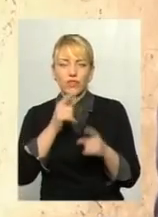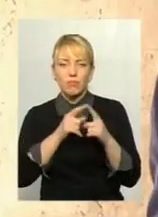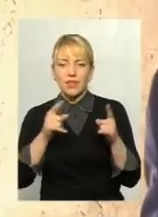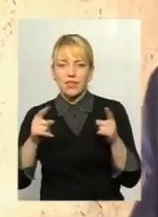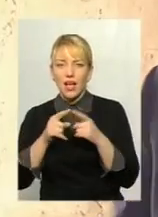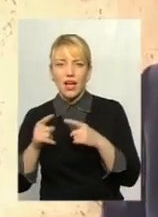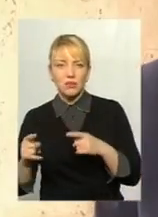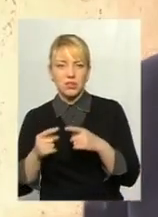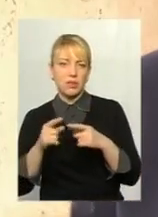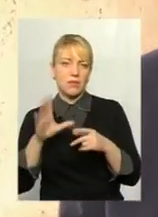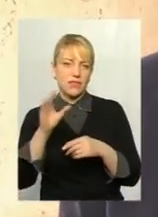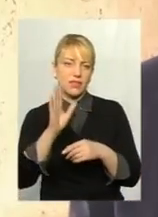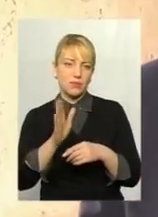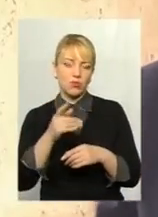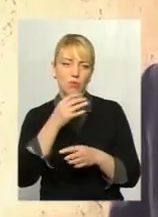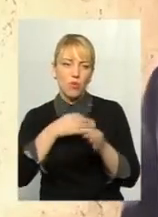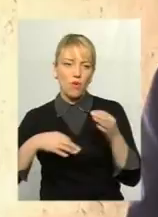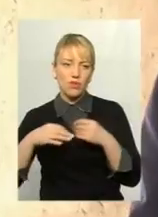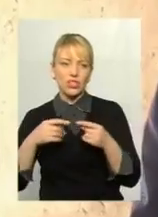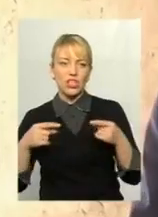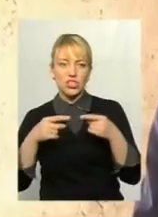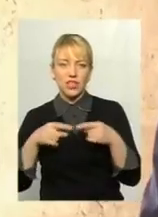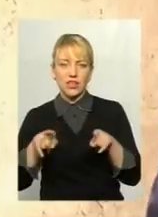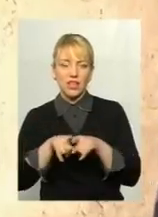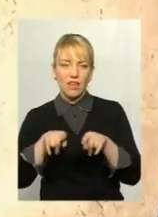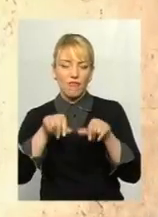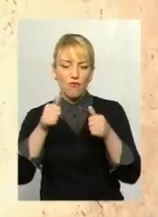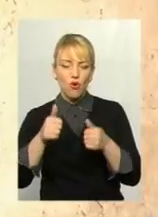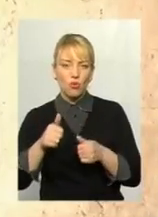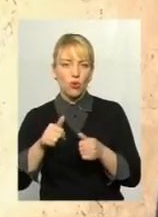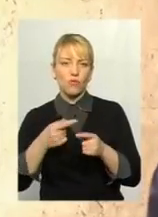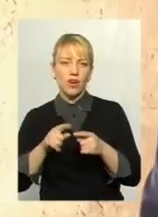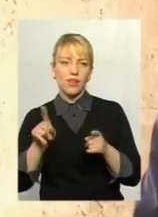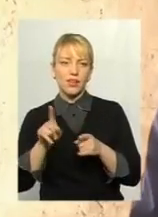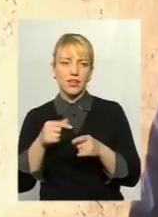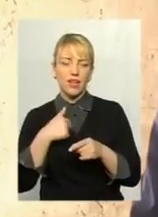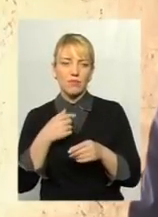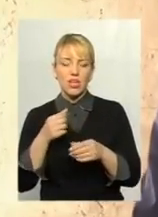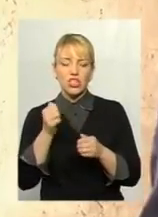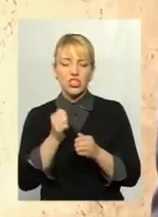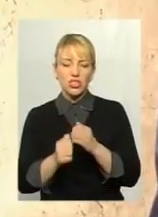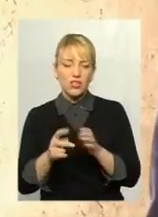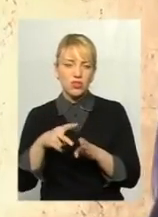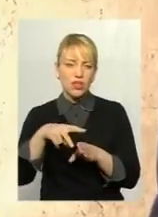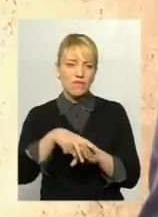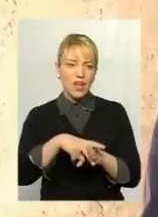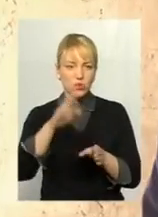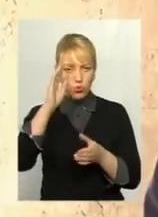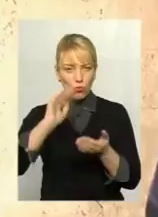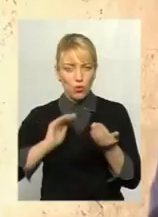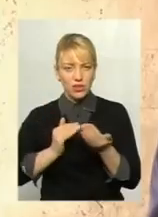це саме сьогодні і будемо говорити. Тобто чітке от таке формулювання, це формулювання, яке нам дуже часто нав'язують, в тому числі і в політичній